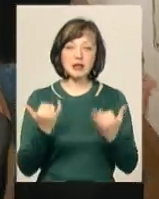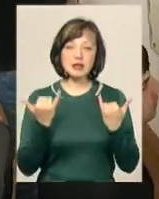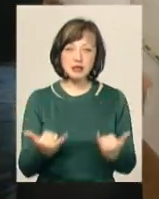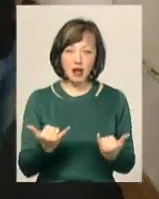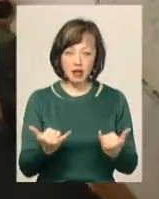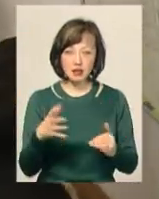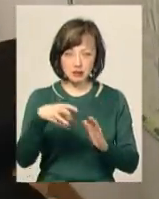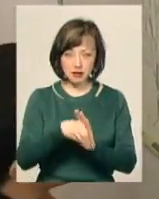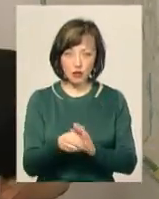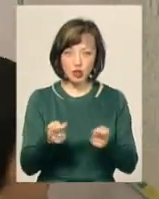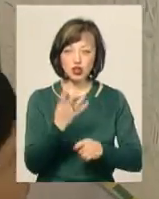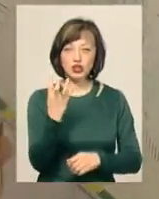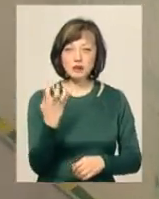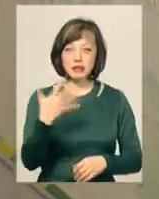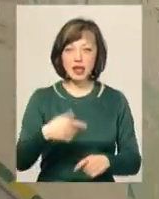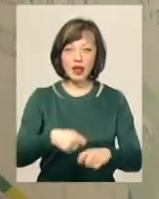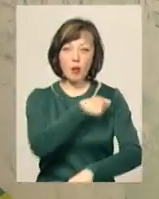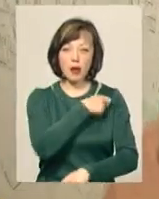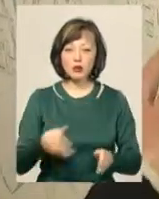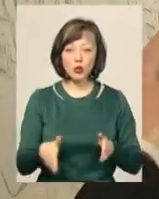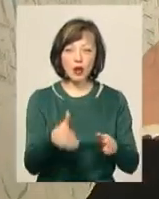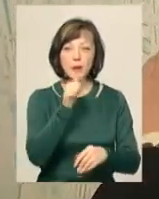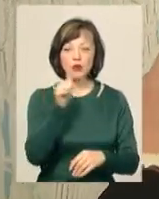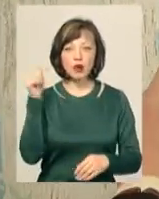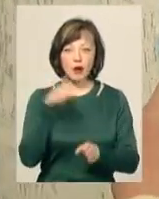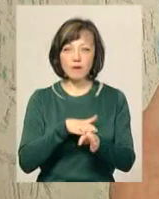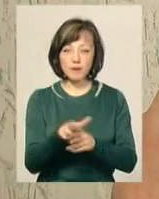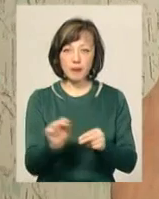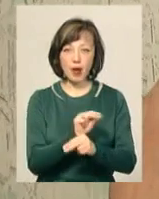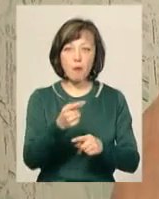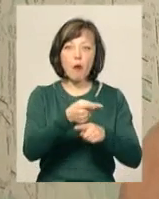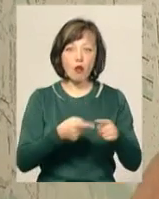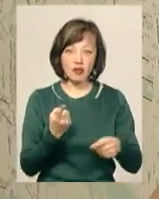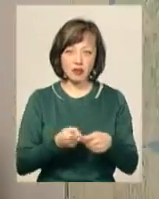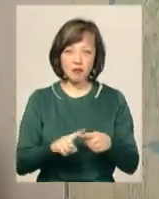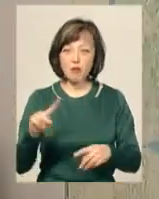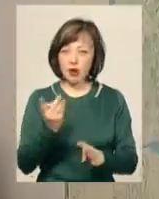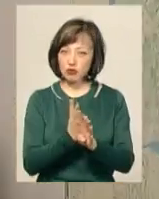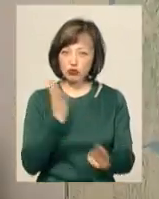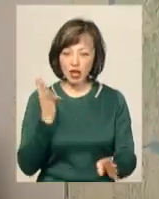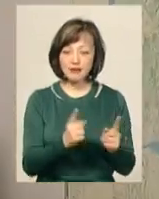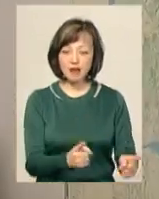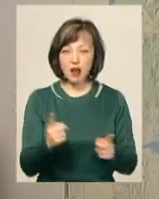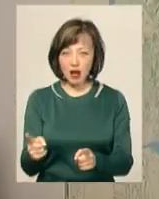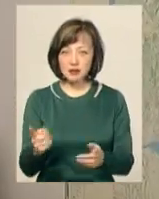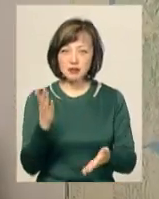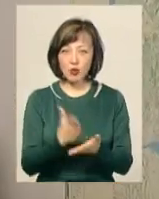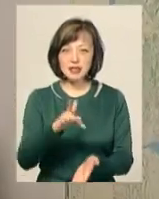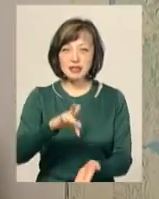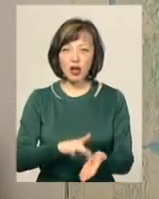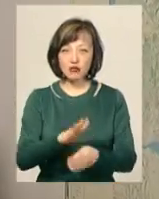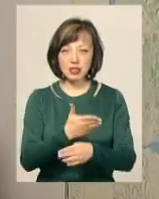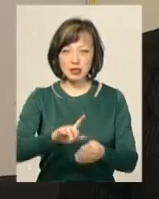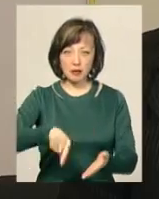Зараз на балансі управління 450 кілометрів доріг. Торік капітально відремонтували половину з них. В першу чергу, ті ділянки, які знаходяться в центральних